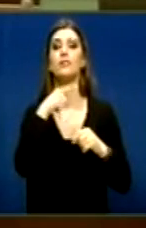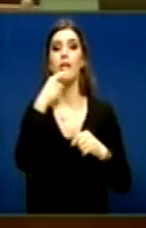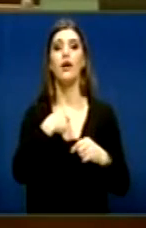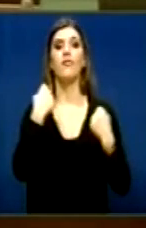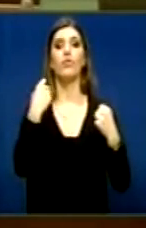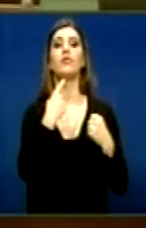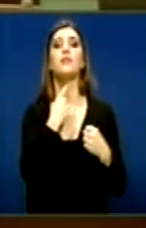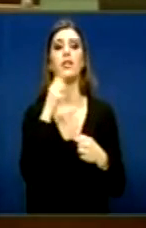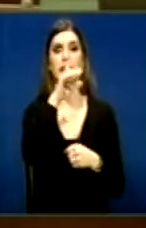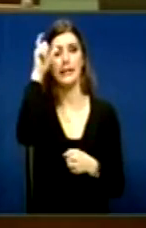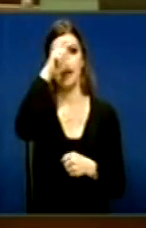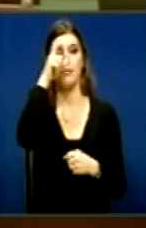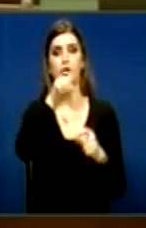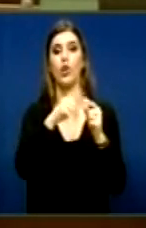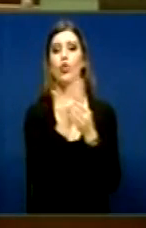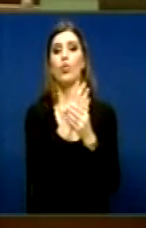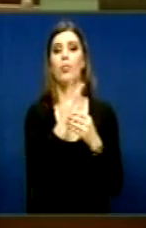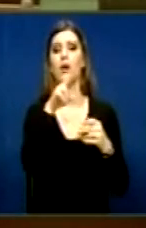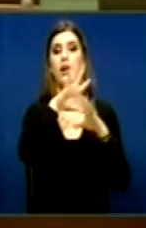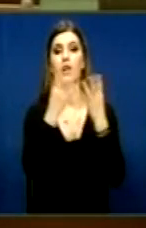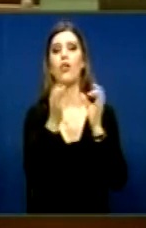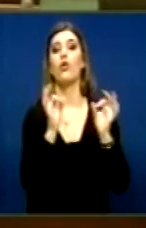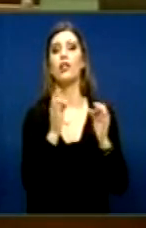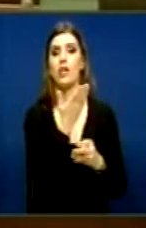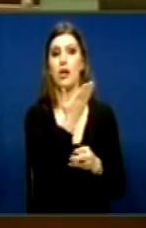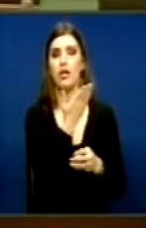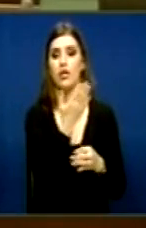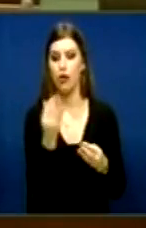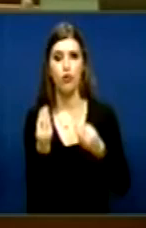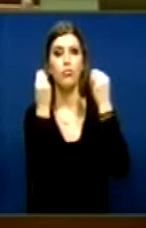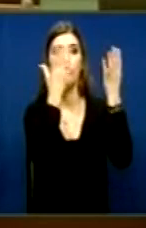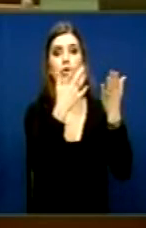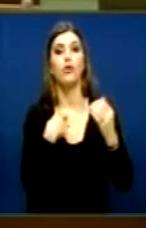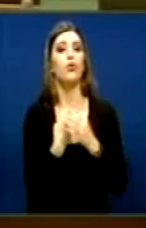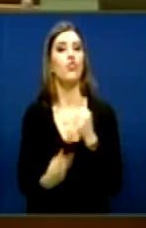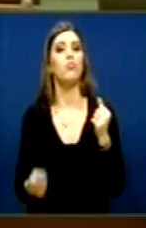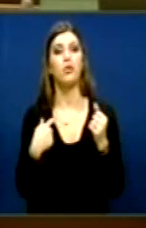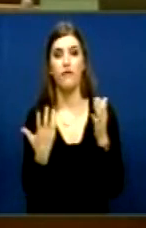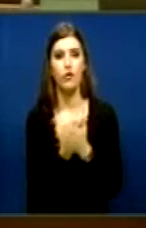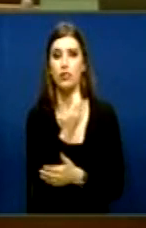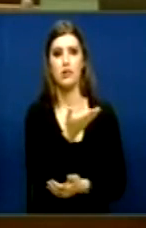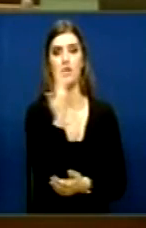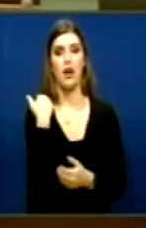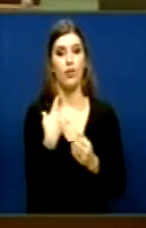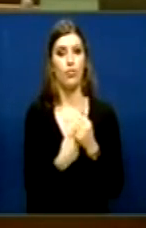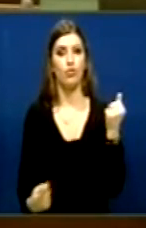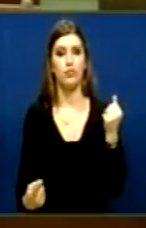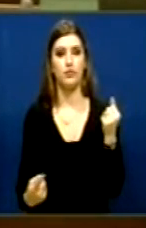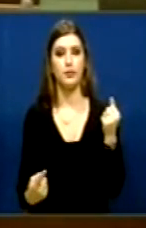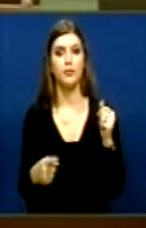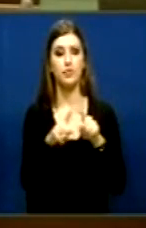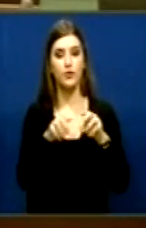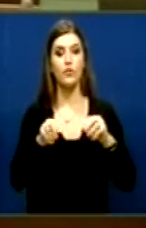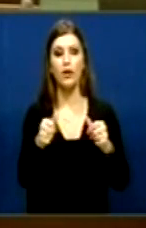se cilit dokument që është kopje e ati originali. Këtë ja ke në prajë unë ju Sërbiz. Ka dasë regjistin civil të tërë elementet dhe sëmbranitetit e shtetit.